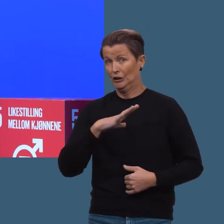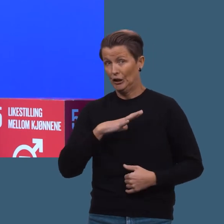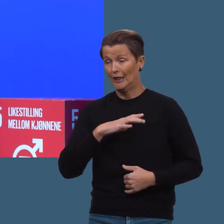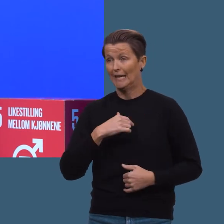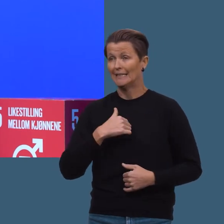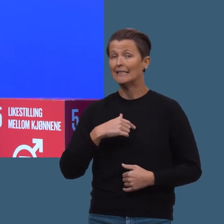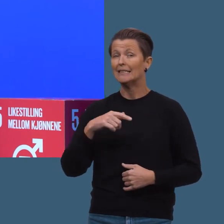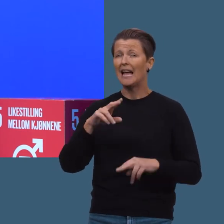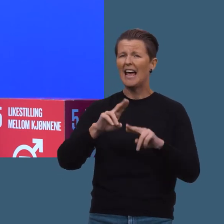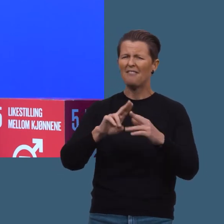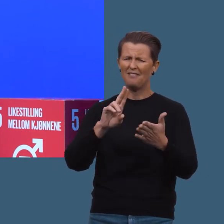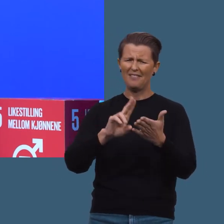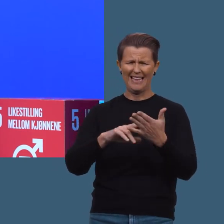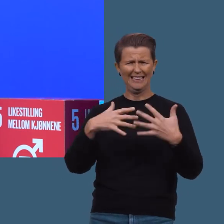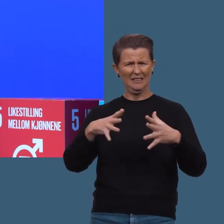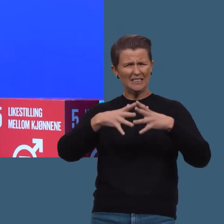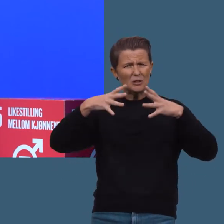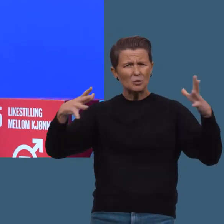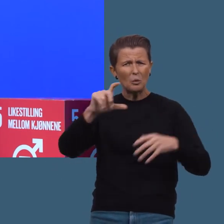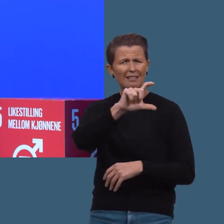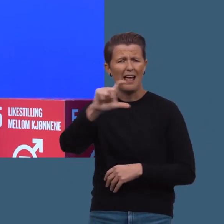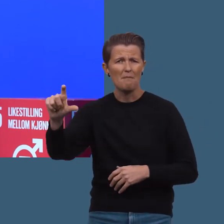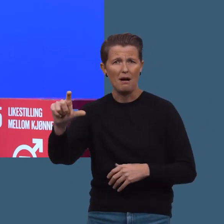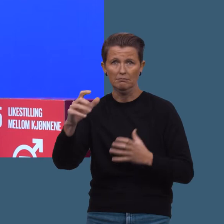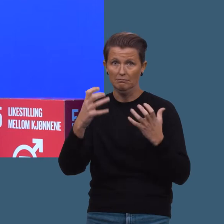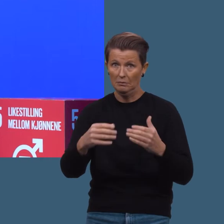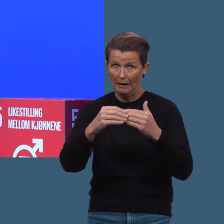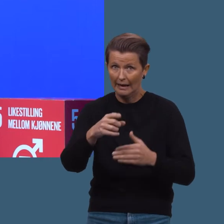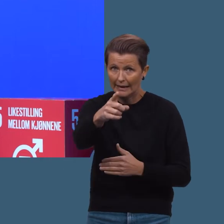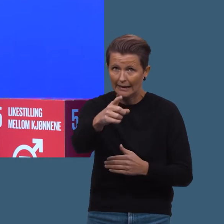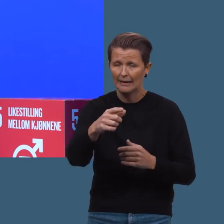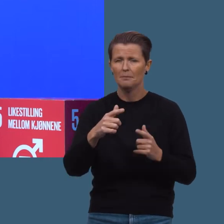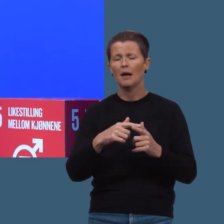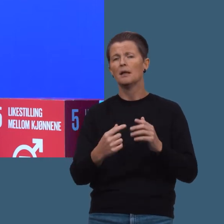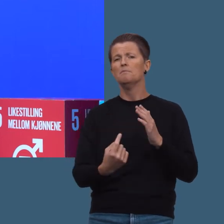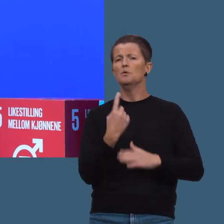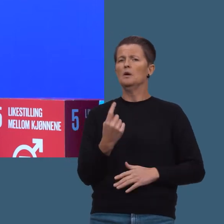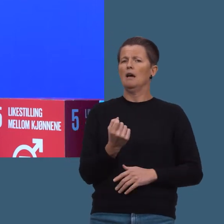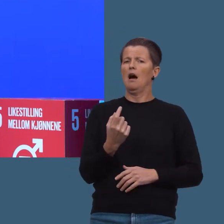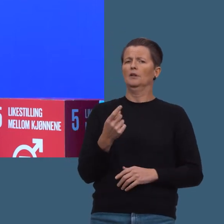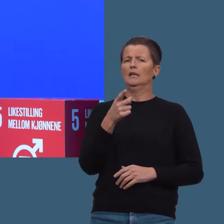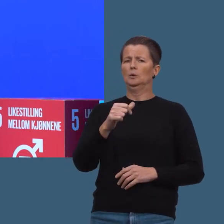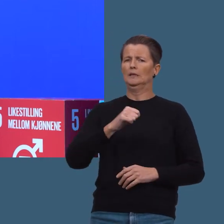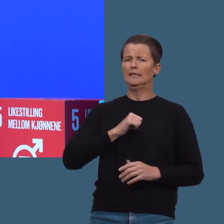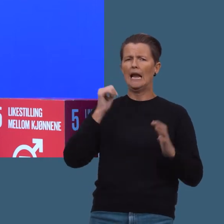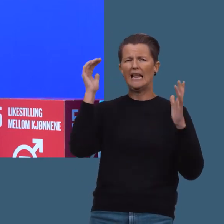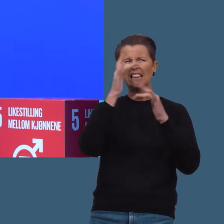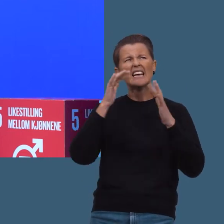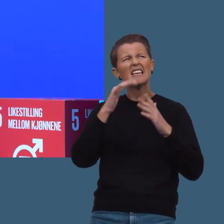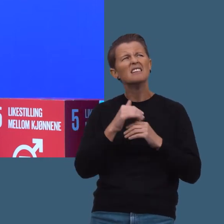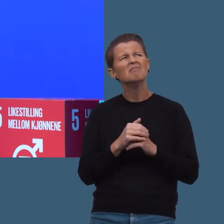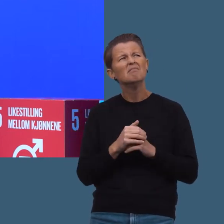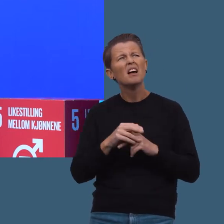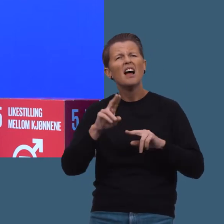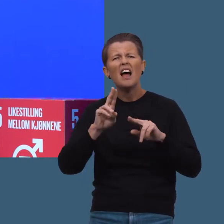personlig synes FN kan være et ganske stort tema. Jeg vet ikke med deg, men kanskje tar du deg selv noen ganger i å tenke